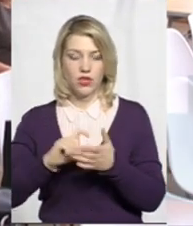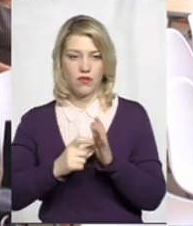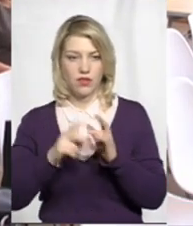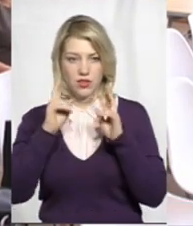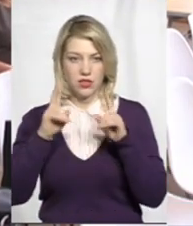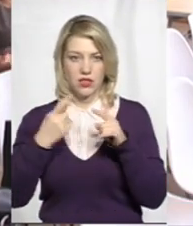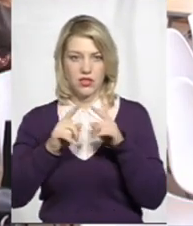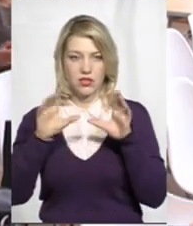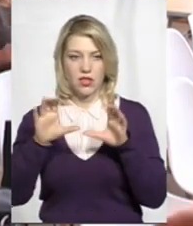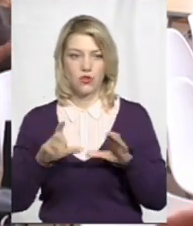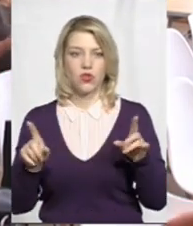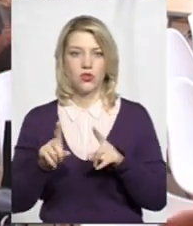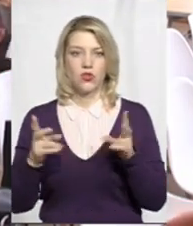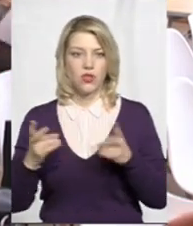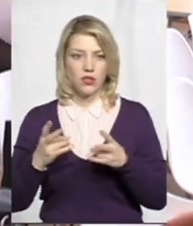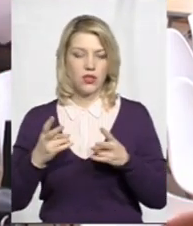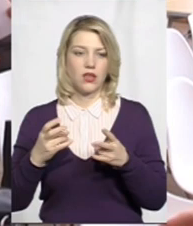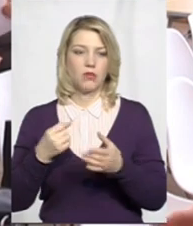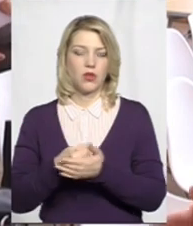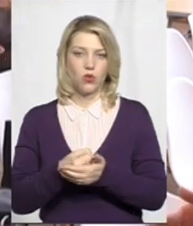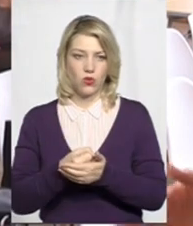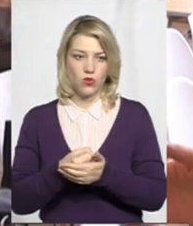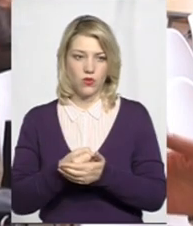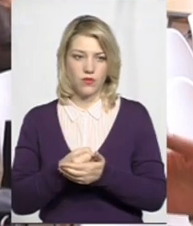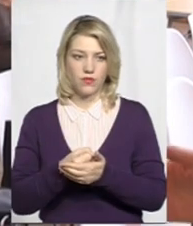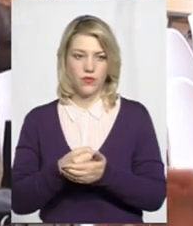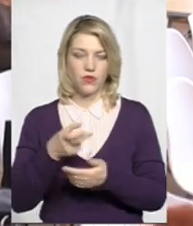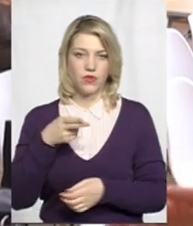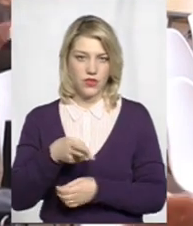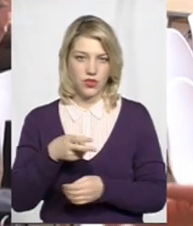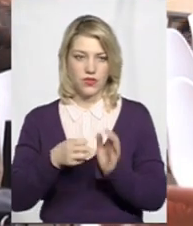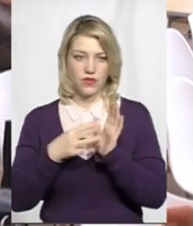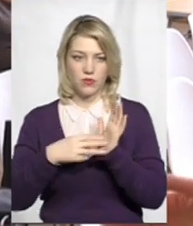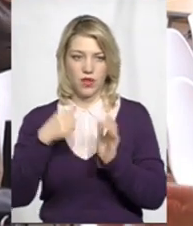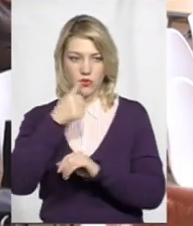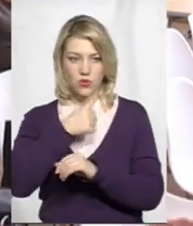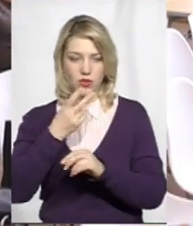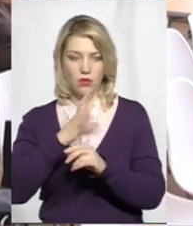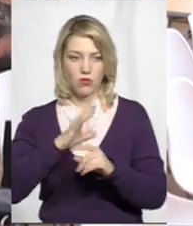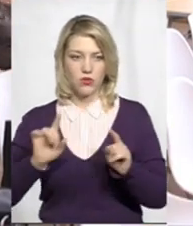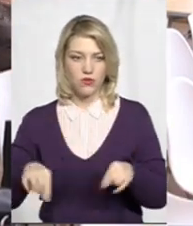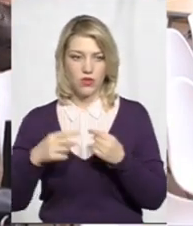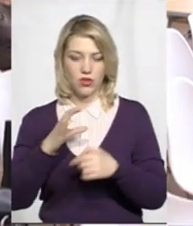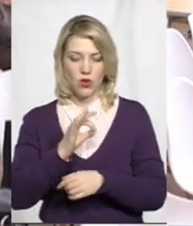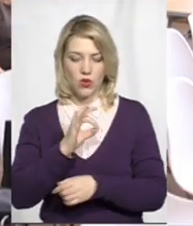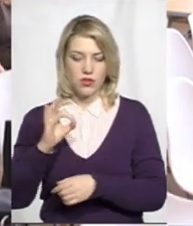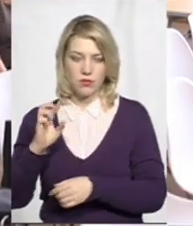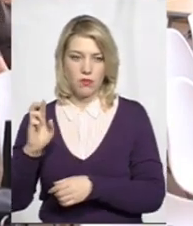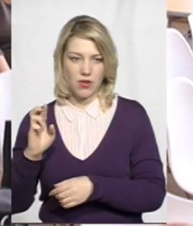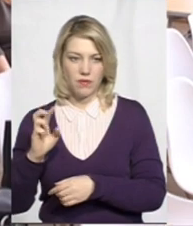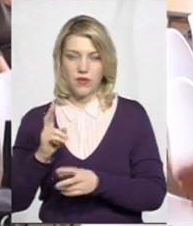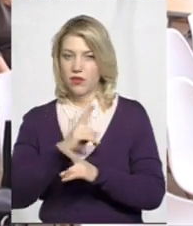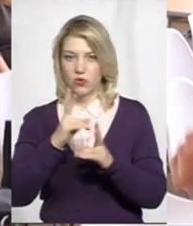про цей закон, що треба до 2018 року створити ОСББ. Це ніхто не знав.